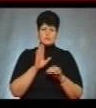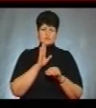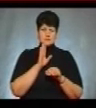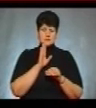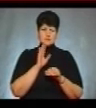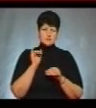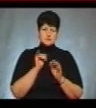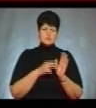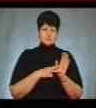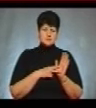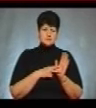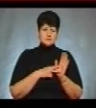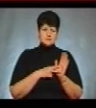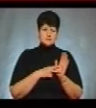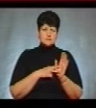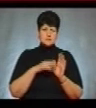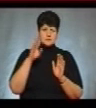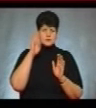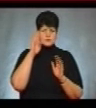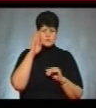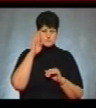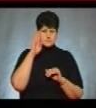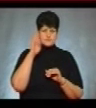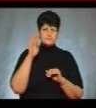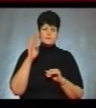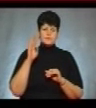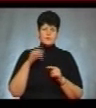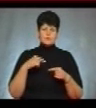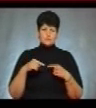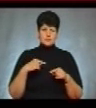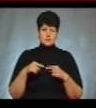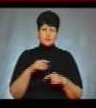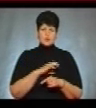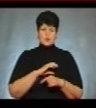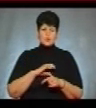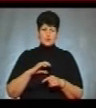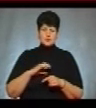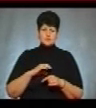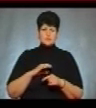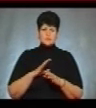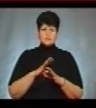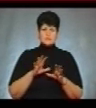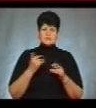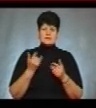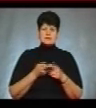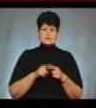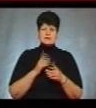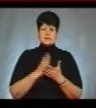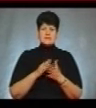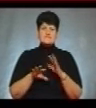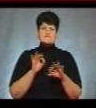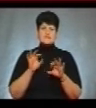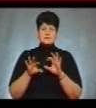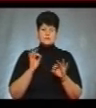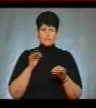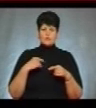чоловіків хлопців. Це по футболу. Нагородження зараз вони будуть, це як відбиркові йдуть. У